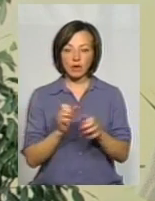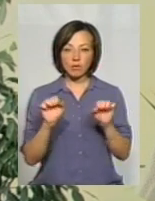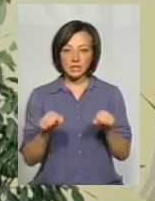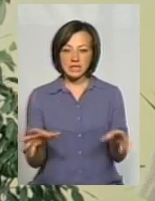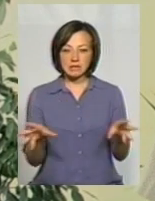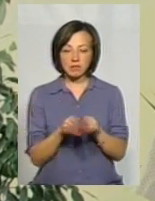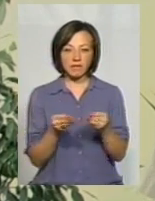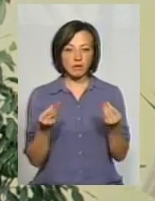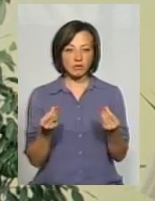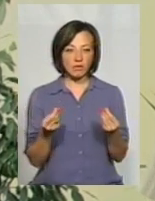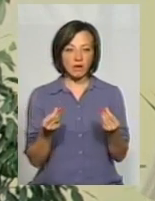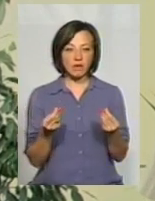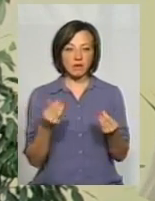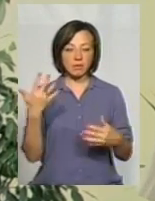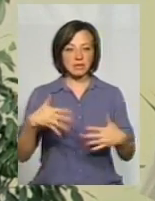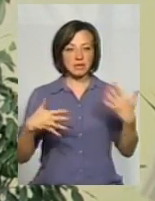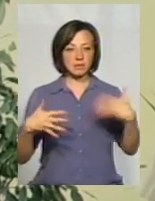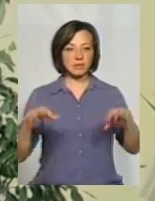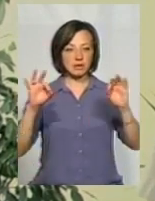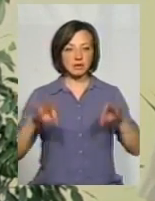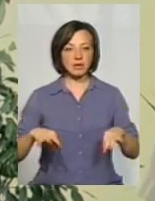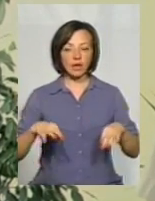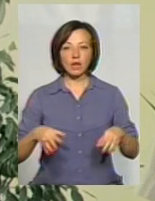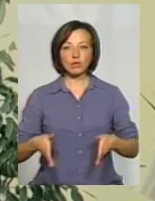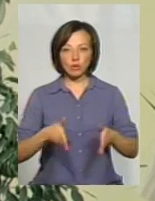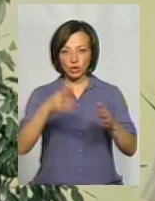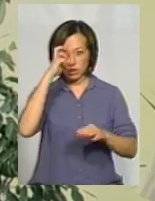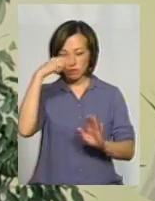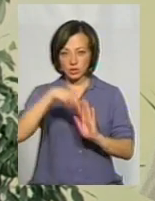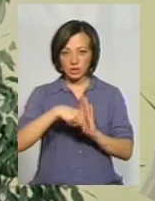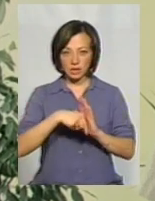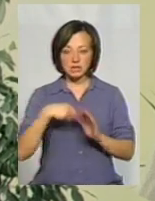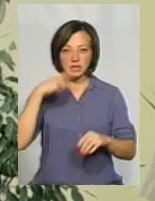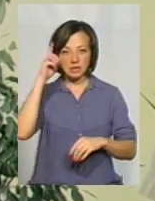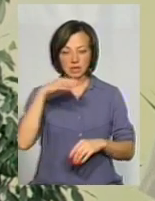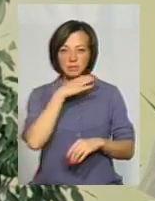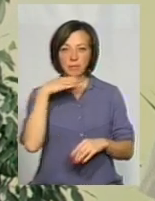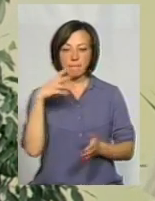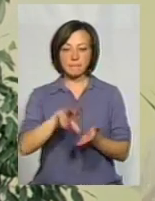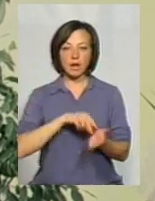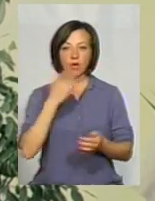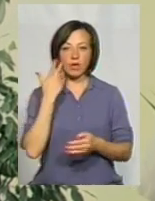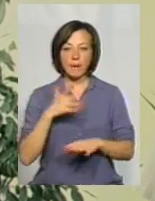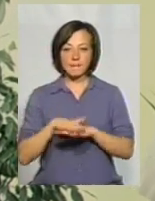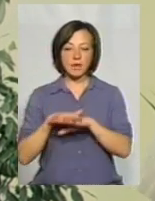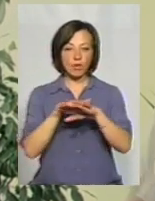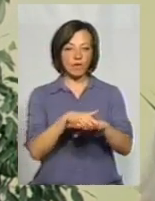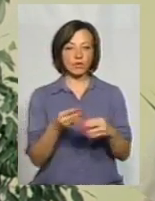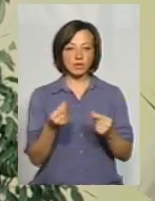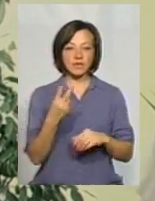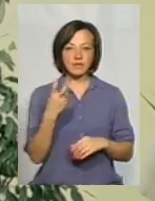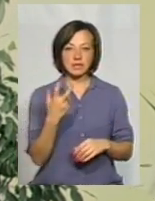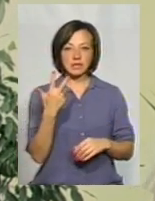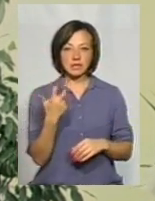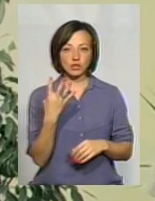співфінансування на умовах 50 на 50, тому числі доріг державного значення, я знаю не поодинокі приклади, де перерахувавши кошти 200,